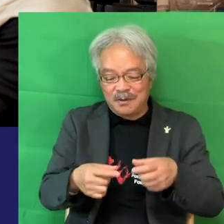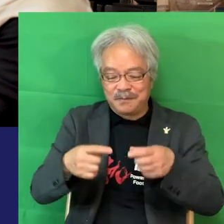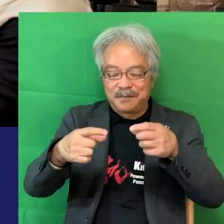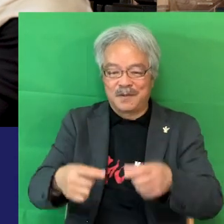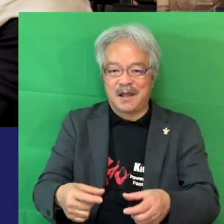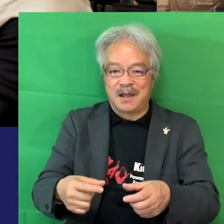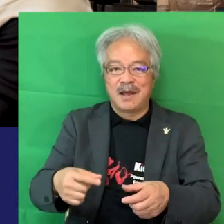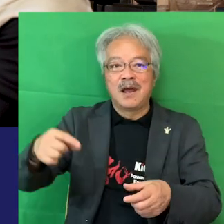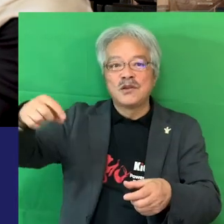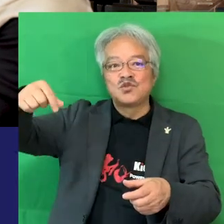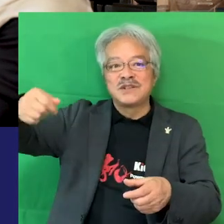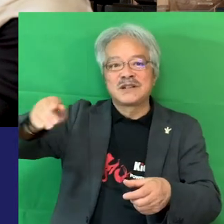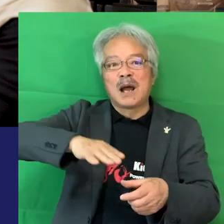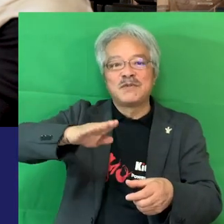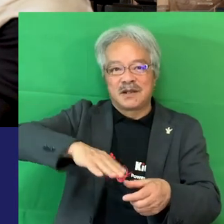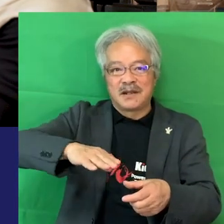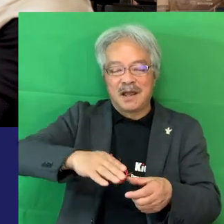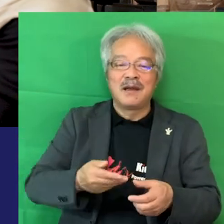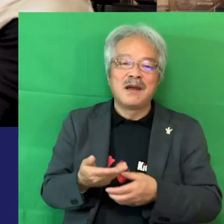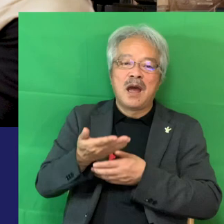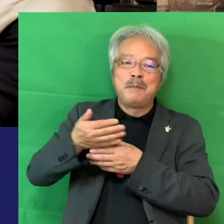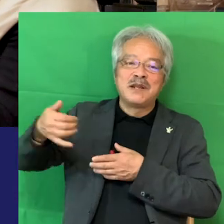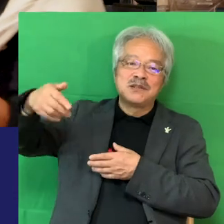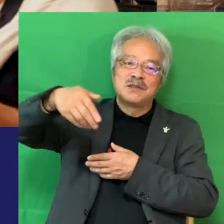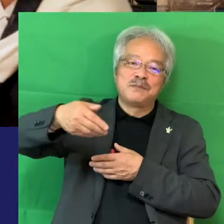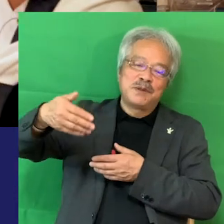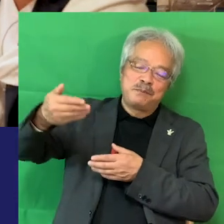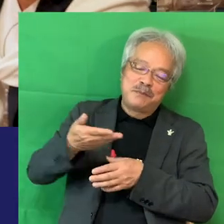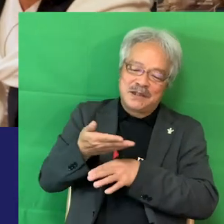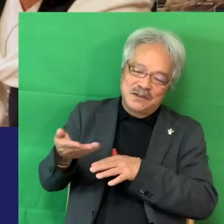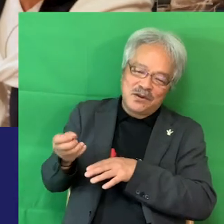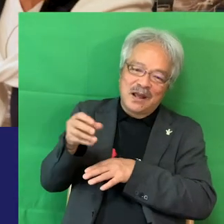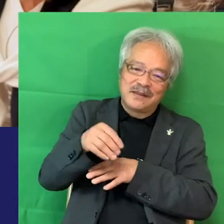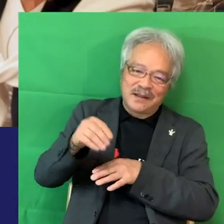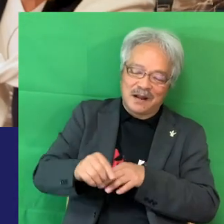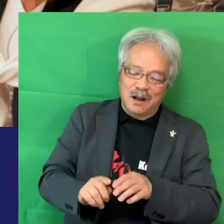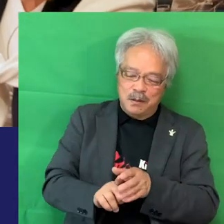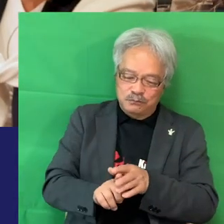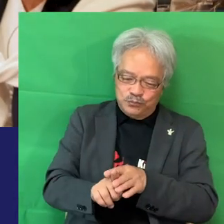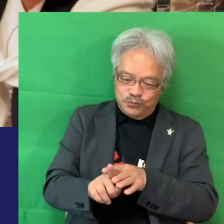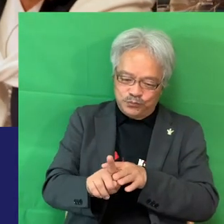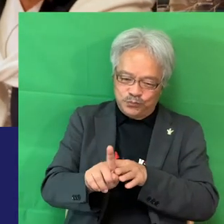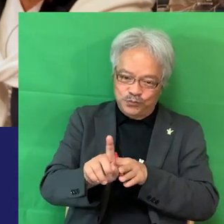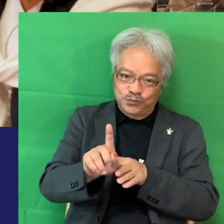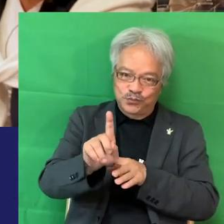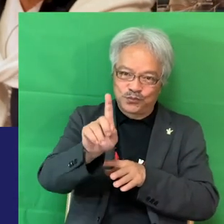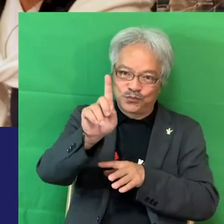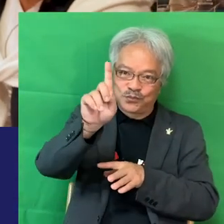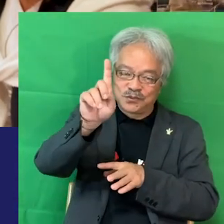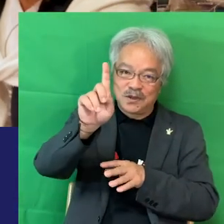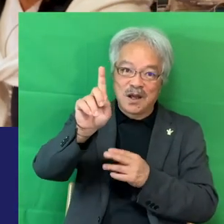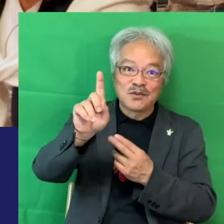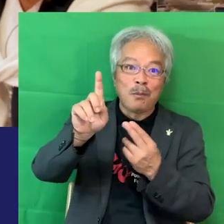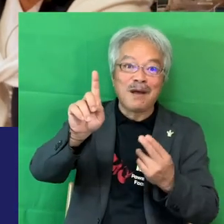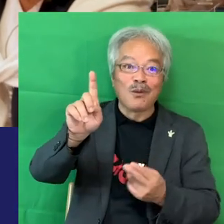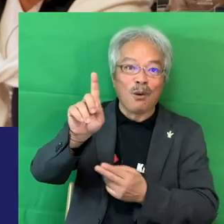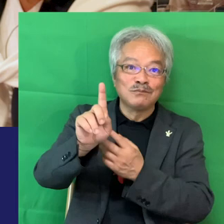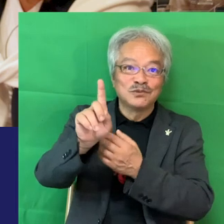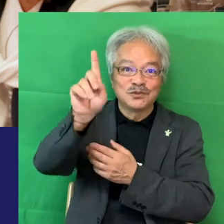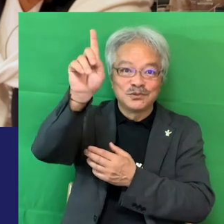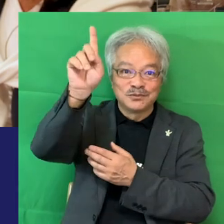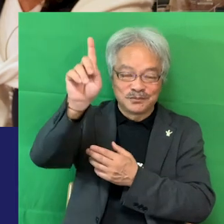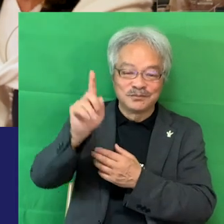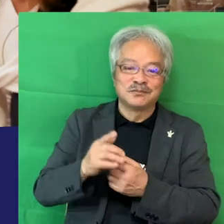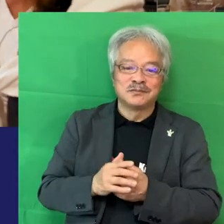土かぶせて水やってたうんこれぐらいになってますよ今素晴らしいなるんじゃないかなだって種だも